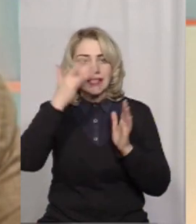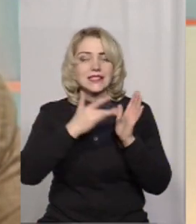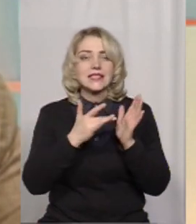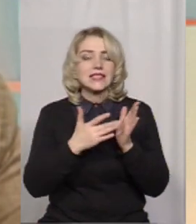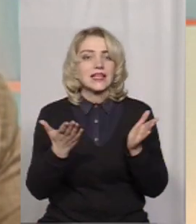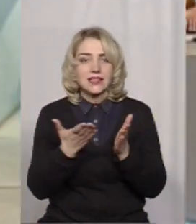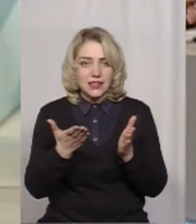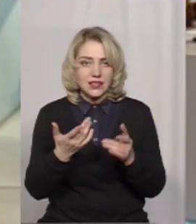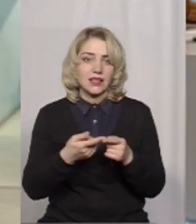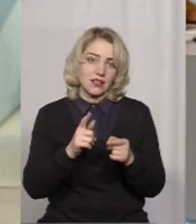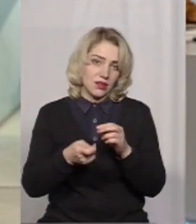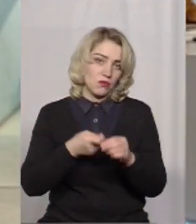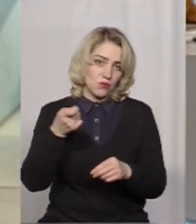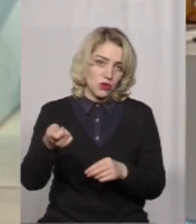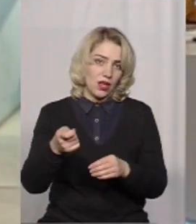подати нам на конкурс.